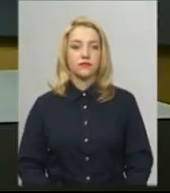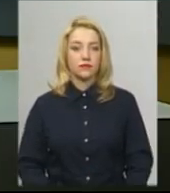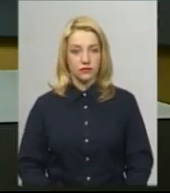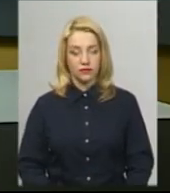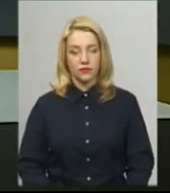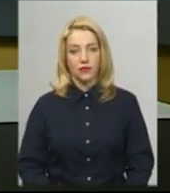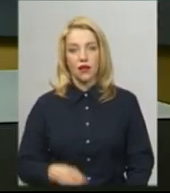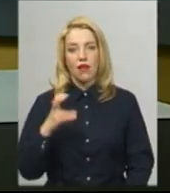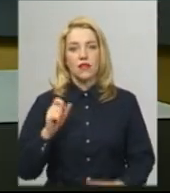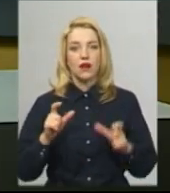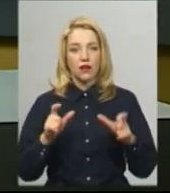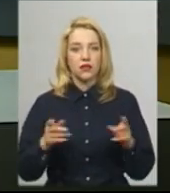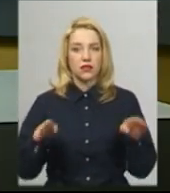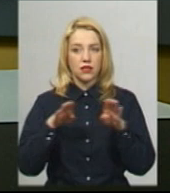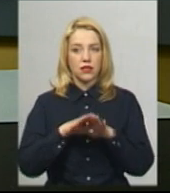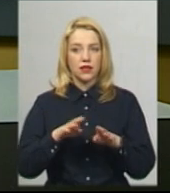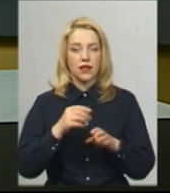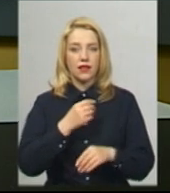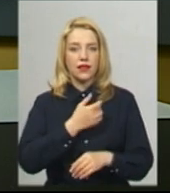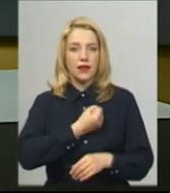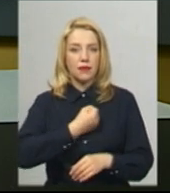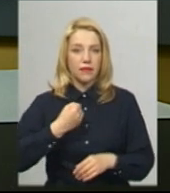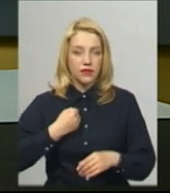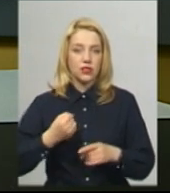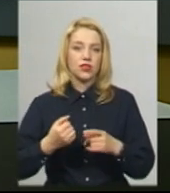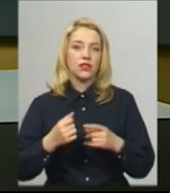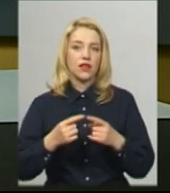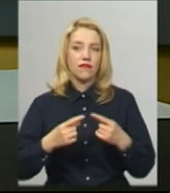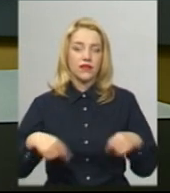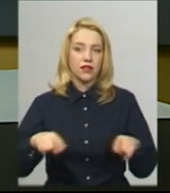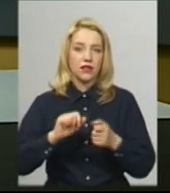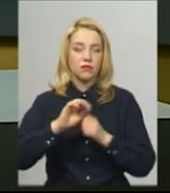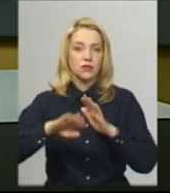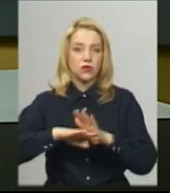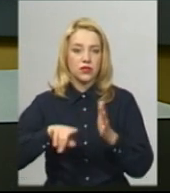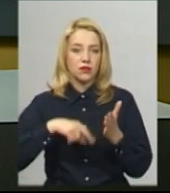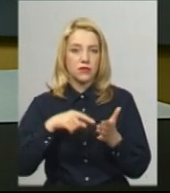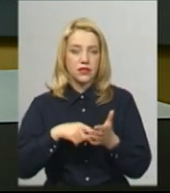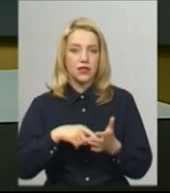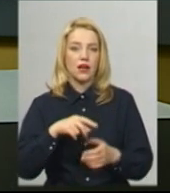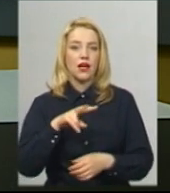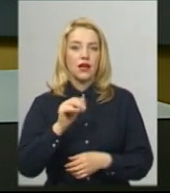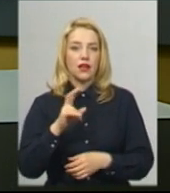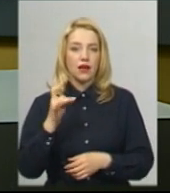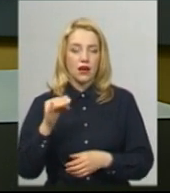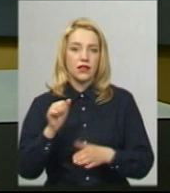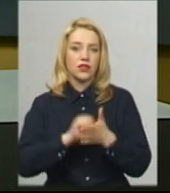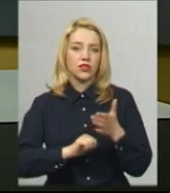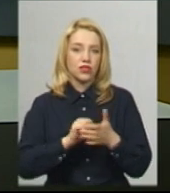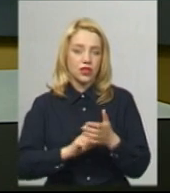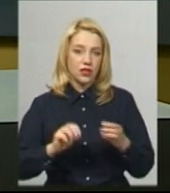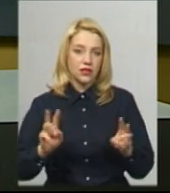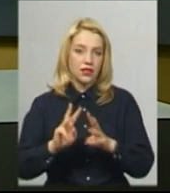На карантин закривають терапевтичне відділення Кам'янець-Подільської міської лікарні через спалах COVID-19. Про це